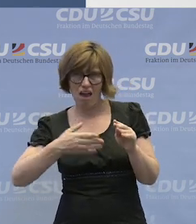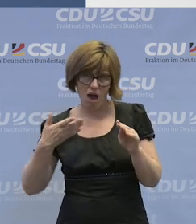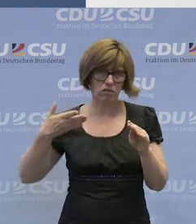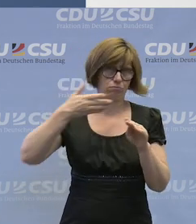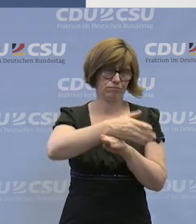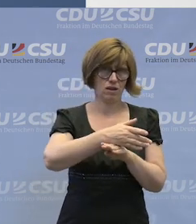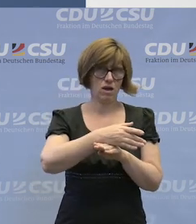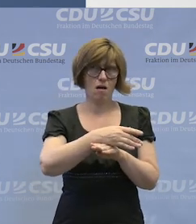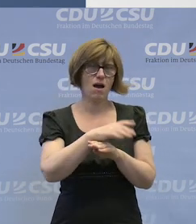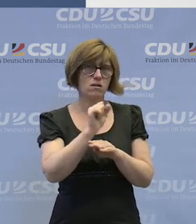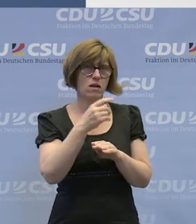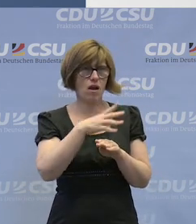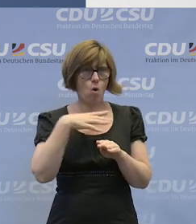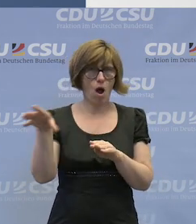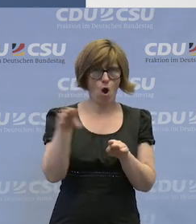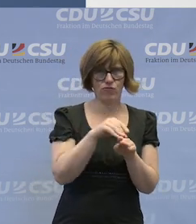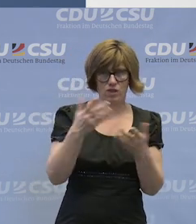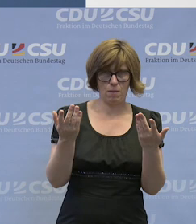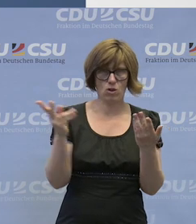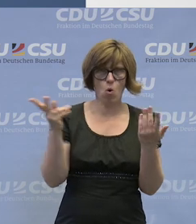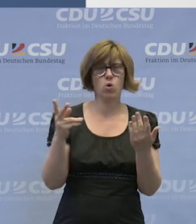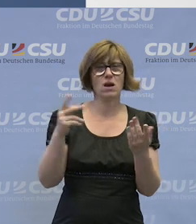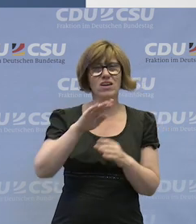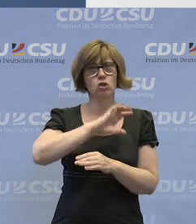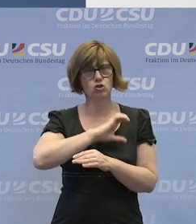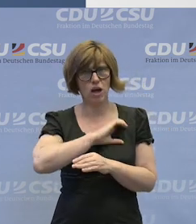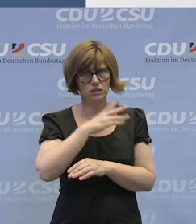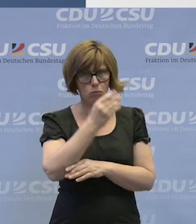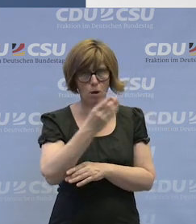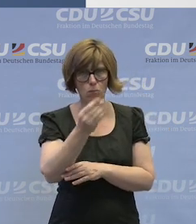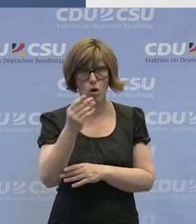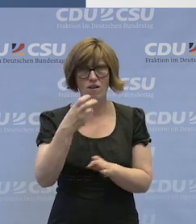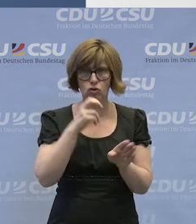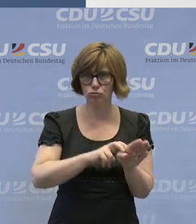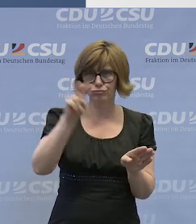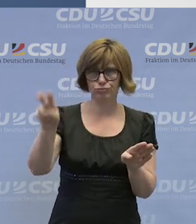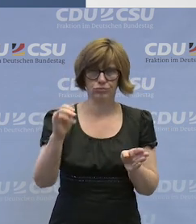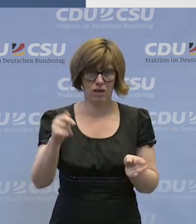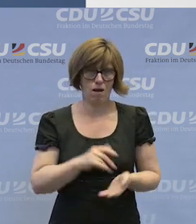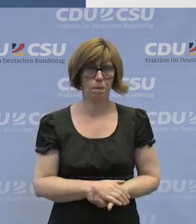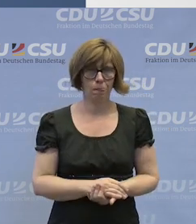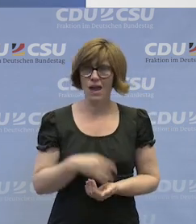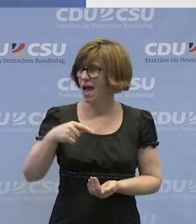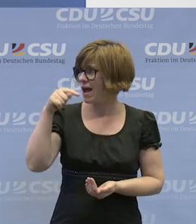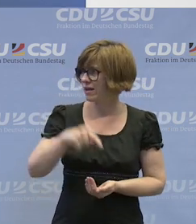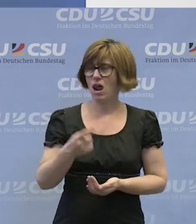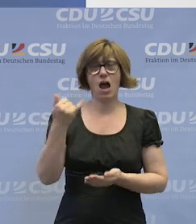er rein möchte. Die kann man ja auch gerne aufnehmen. Beziehungsweise auch jedem die Chance geben, wo er raus möchte. Herr Keller, auch Sie haben einen Wunsch frei in